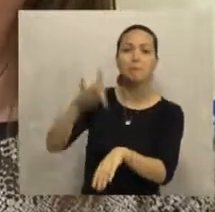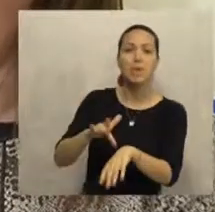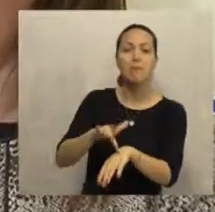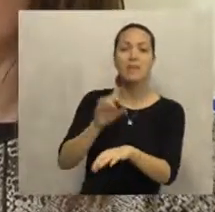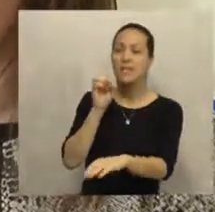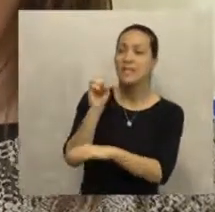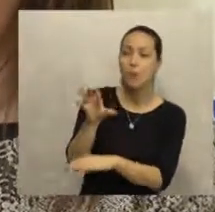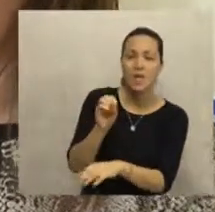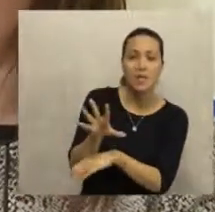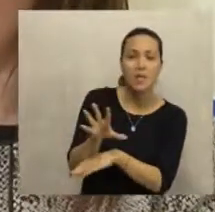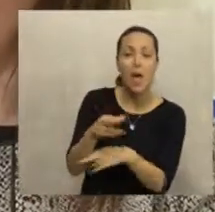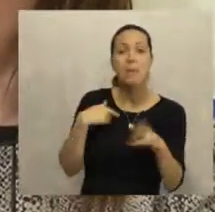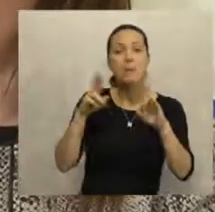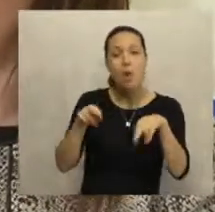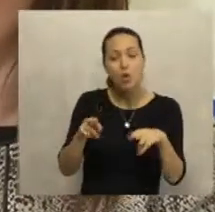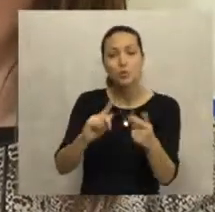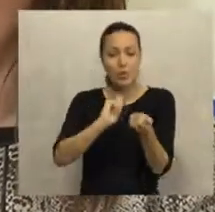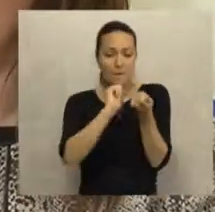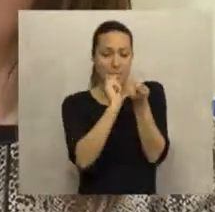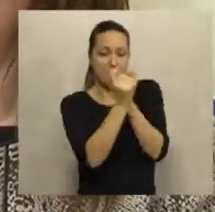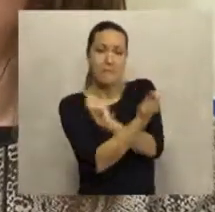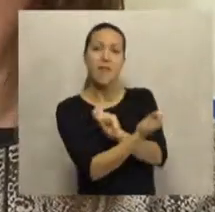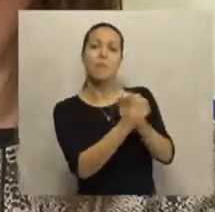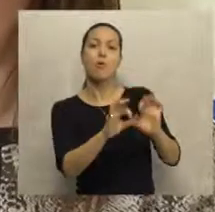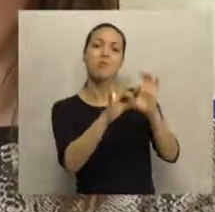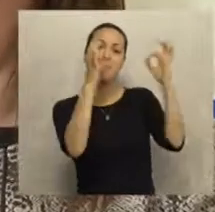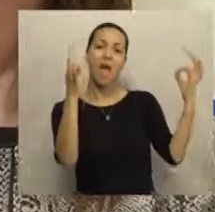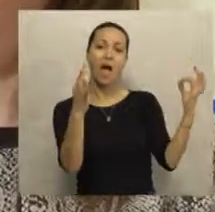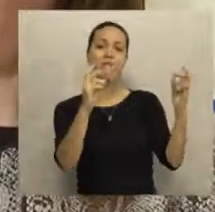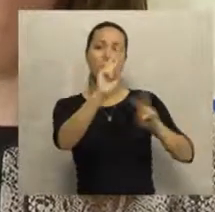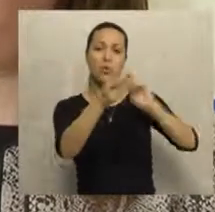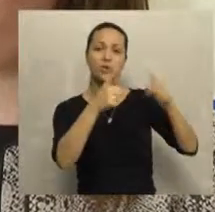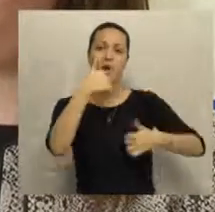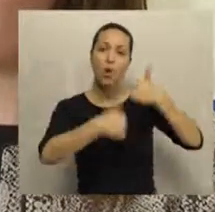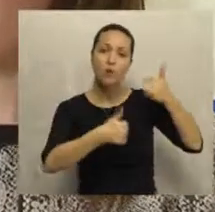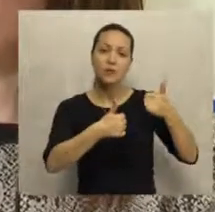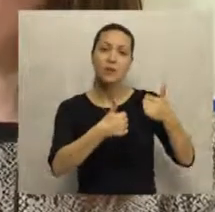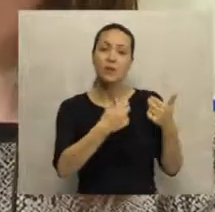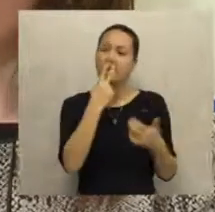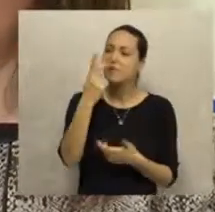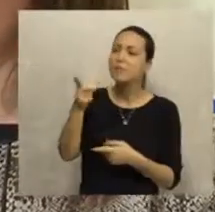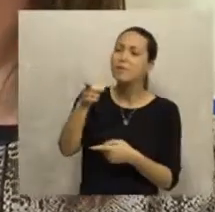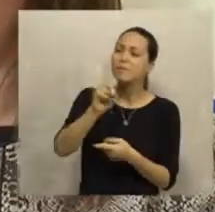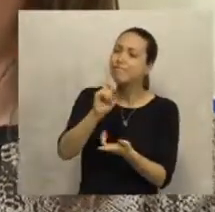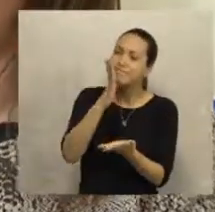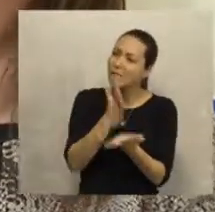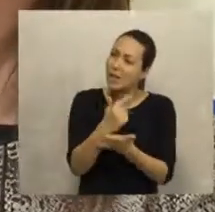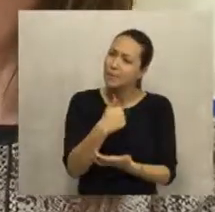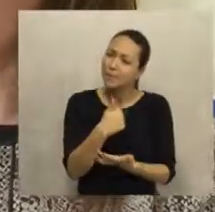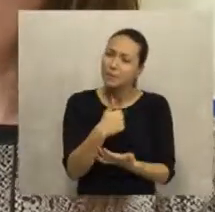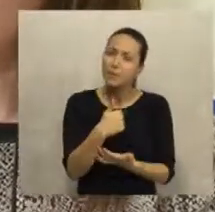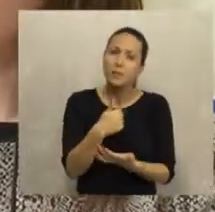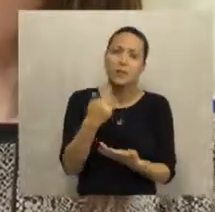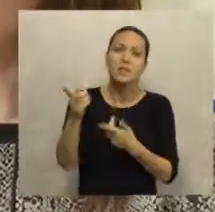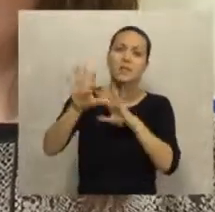primetbama, sugestijama, kako bi mi mogli da menjamo naše javne pozive i konkurse, da vidimo šta je to što njima ne